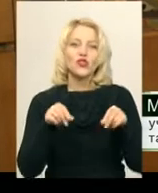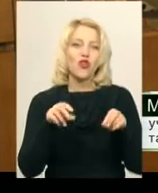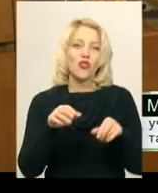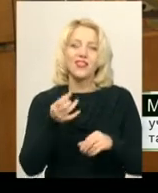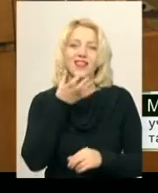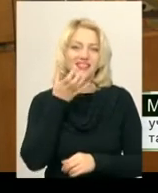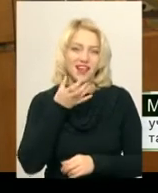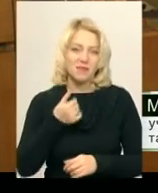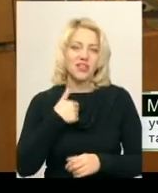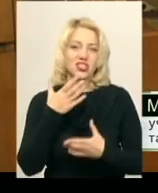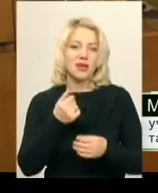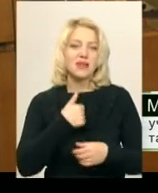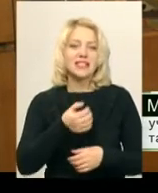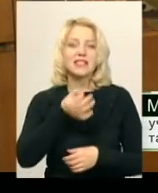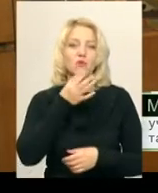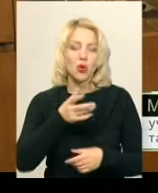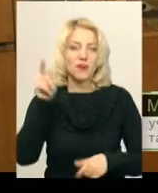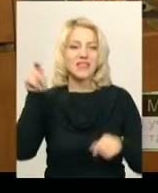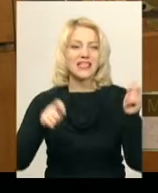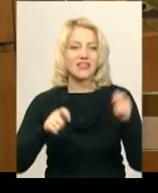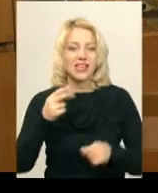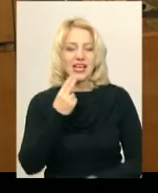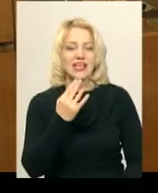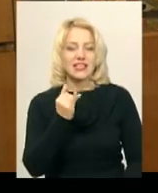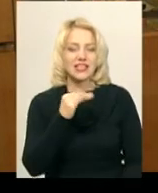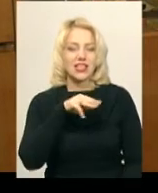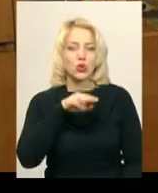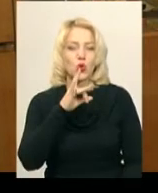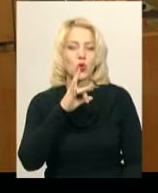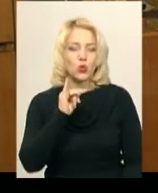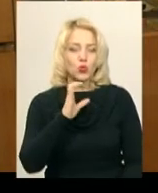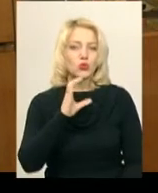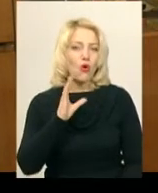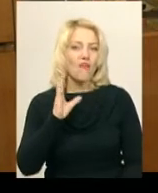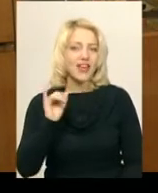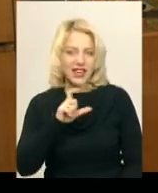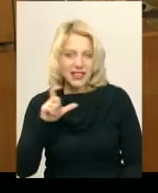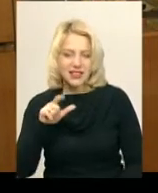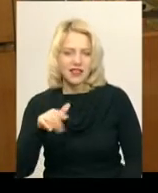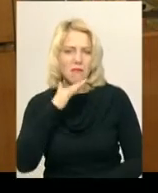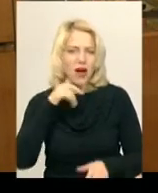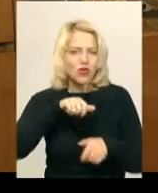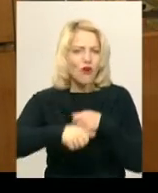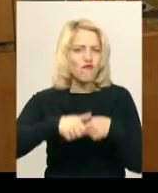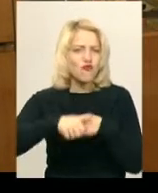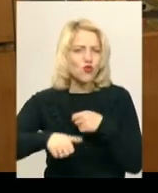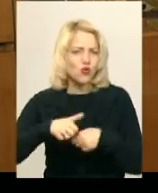Ще мені сподобався фестиваль цитрусових, там було дуже багато фруктів,